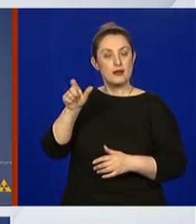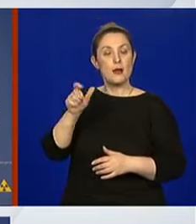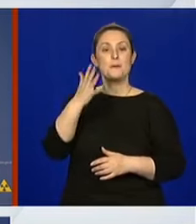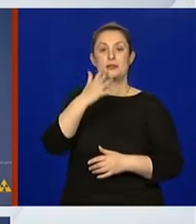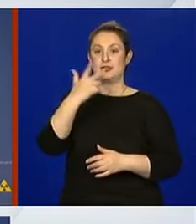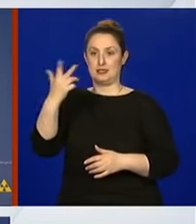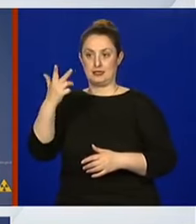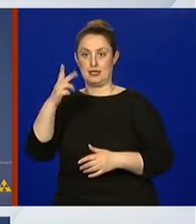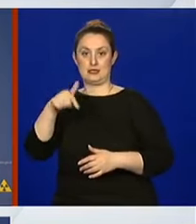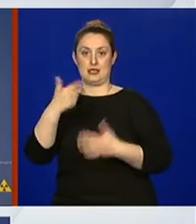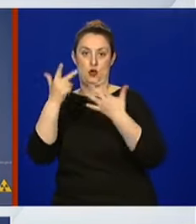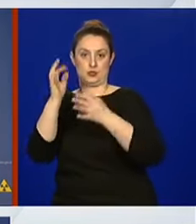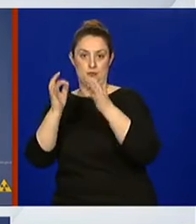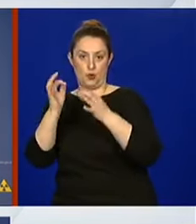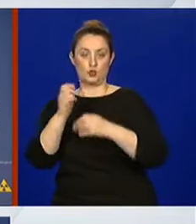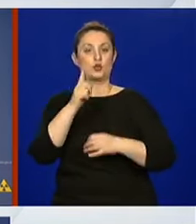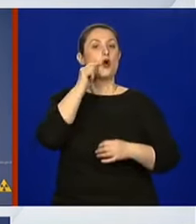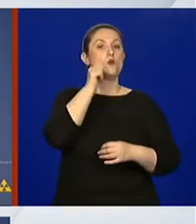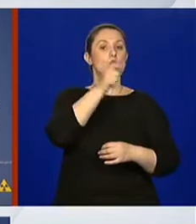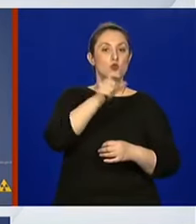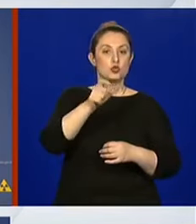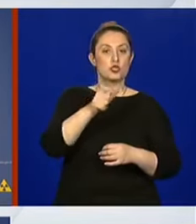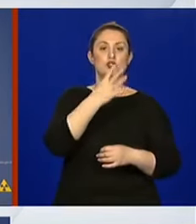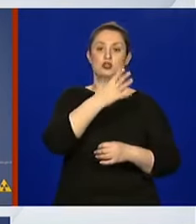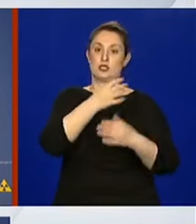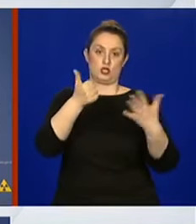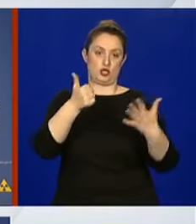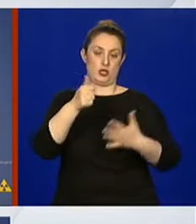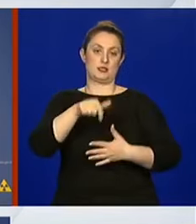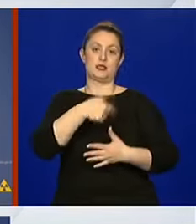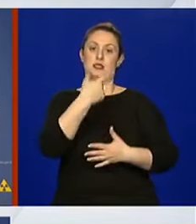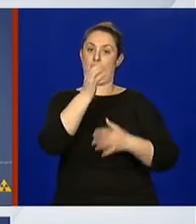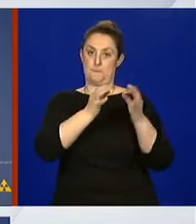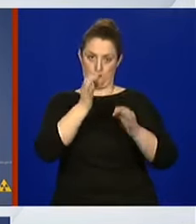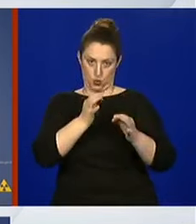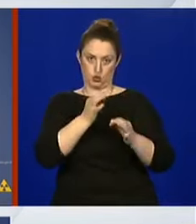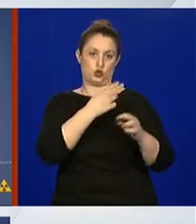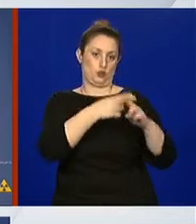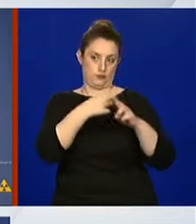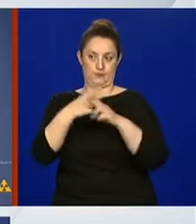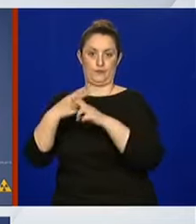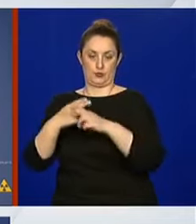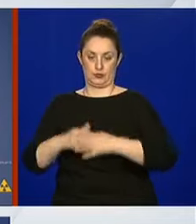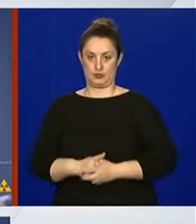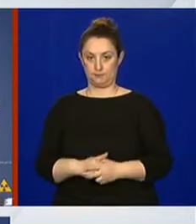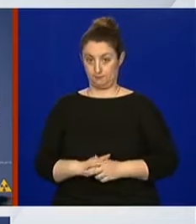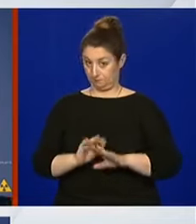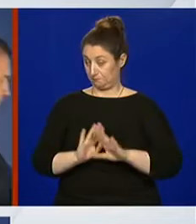,8% i muških 46,2%. Hvala.